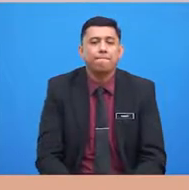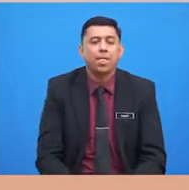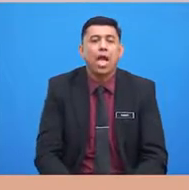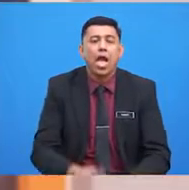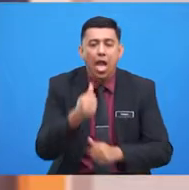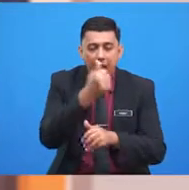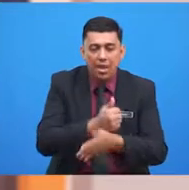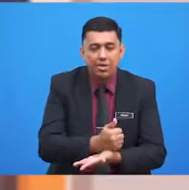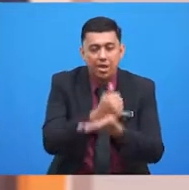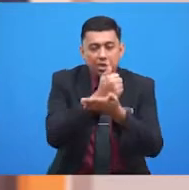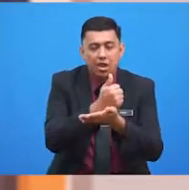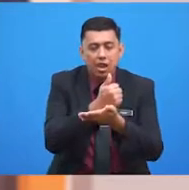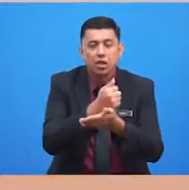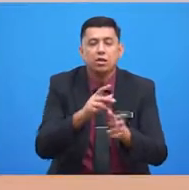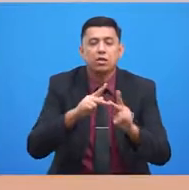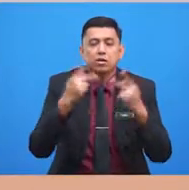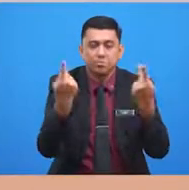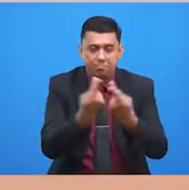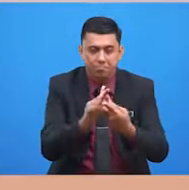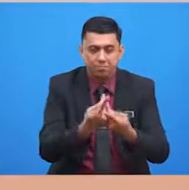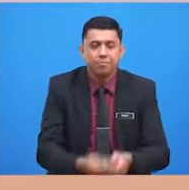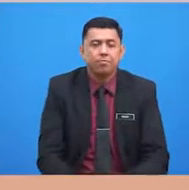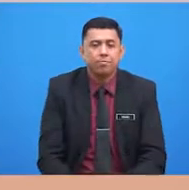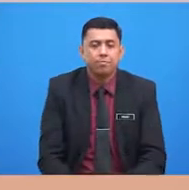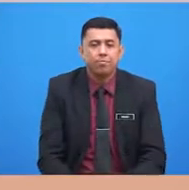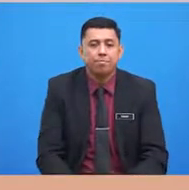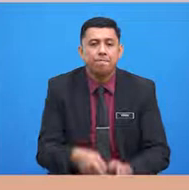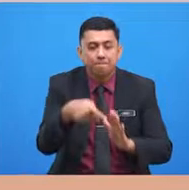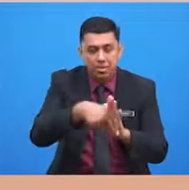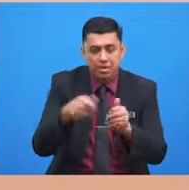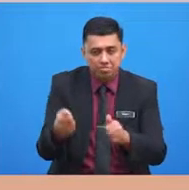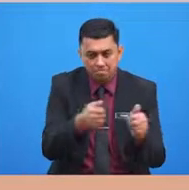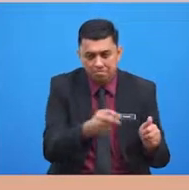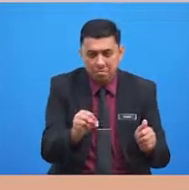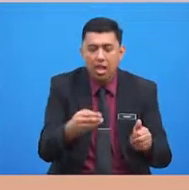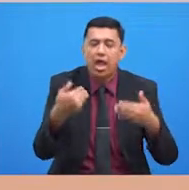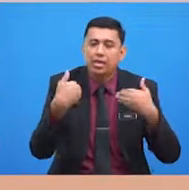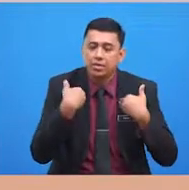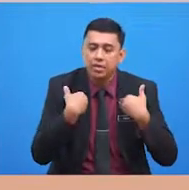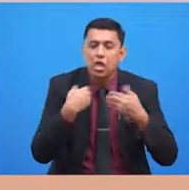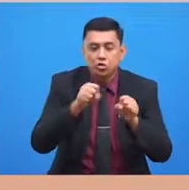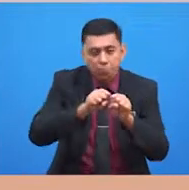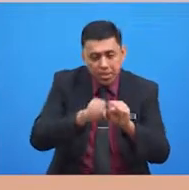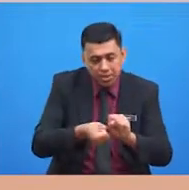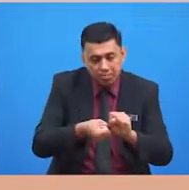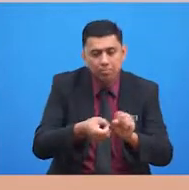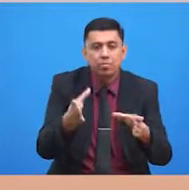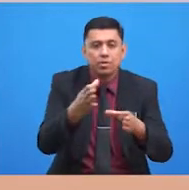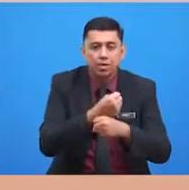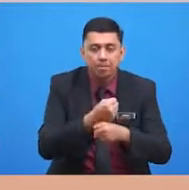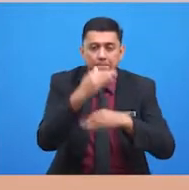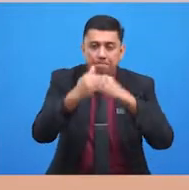keluarga. Selain itu, peraturan keluarga juga diwujudkan supaya dapat